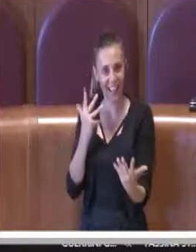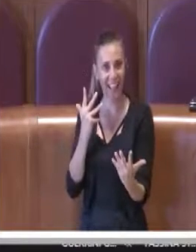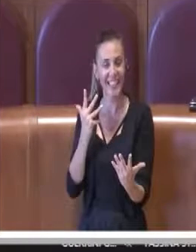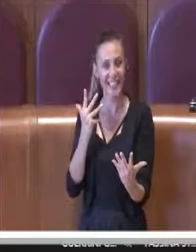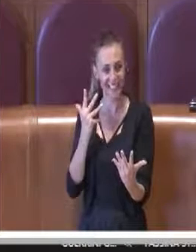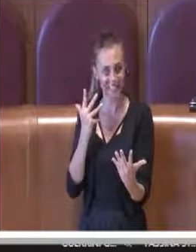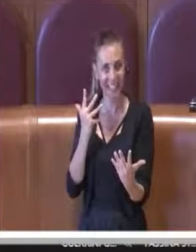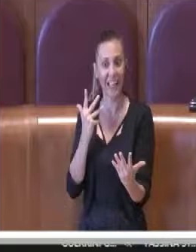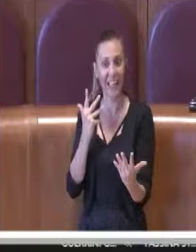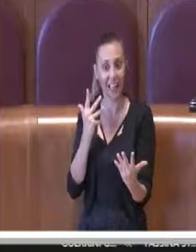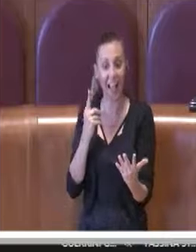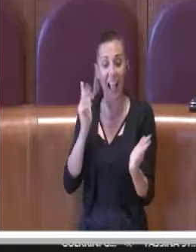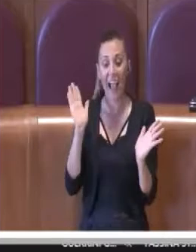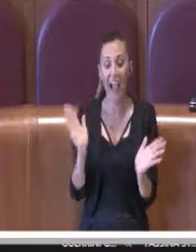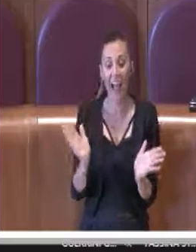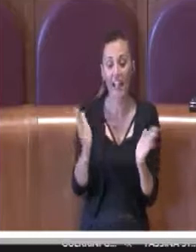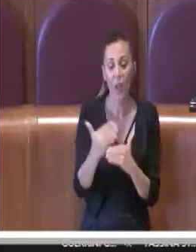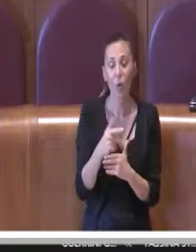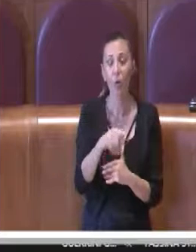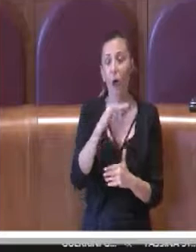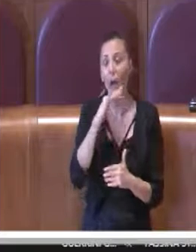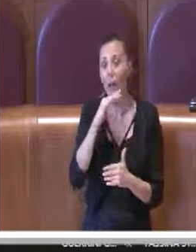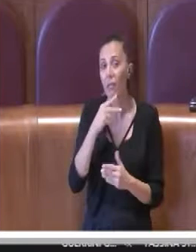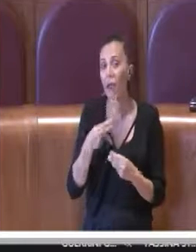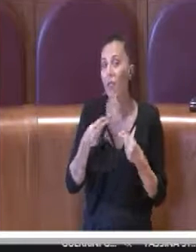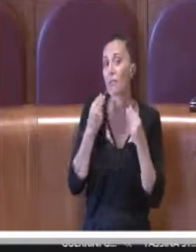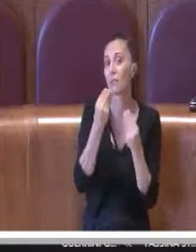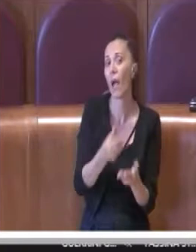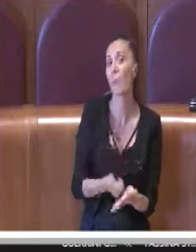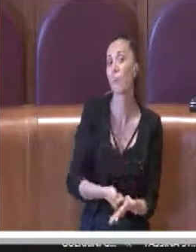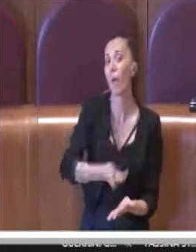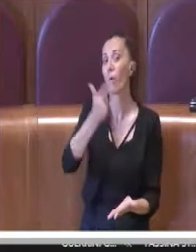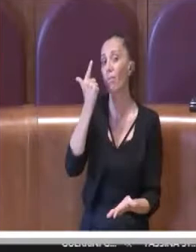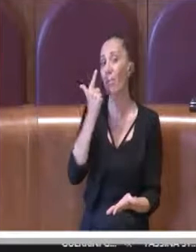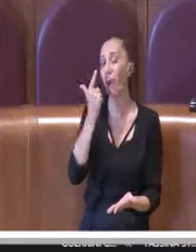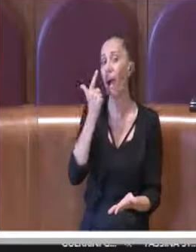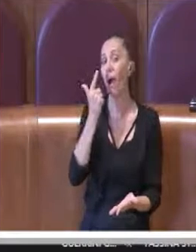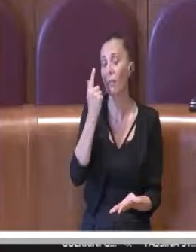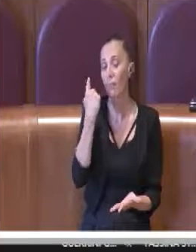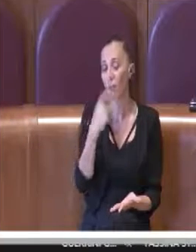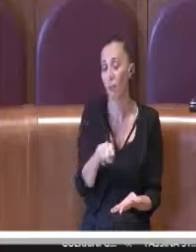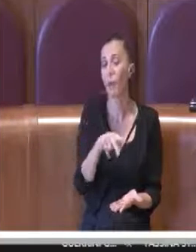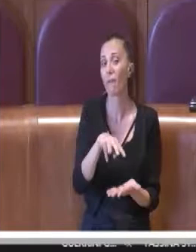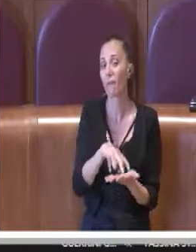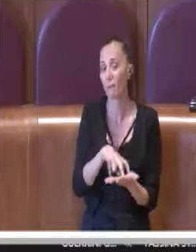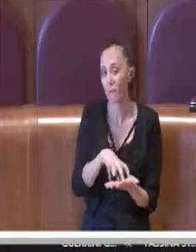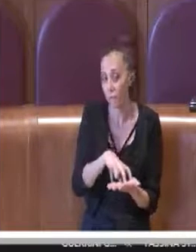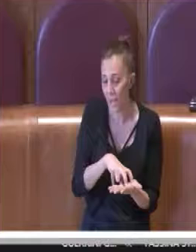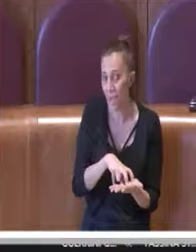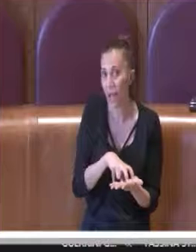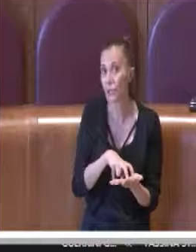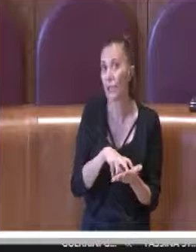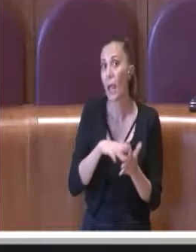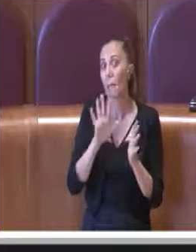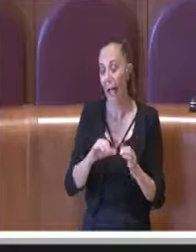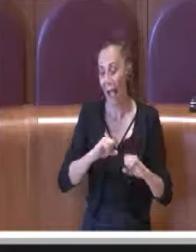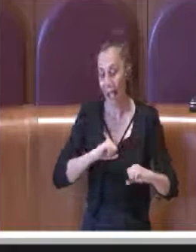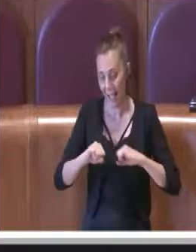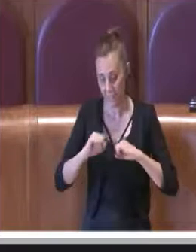importanza a questa categoria agli anziani, a una categoria fragile degli anziani, come peraltro questa